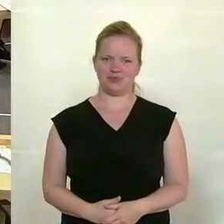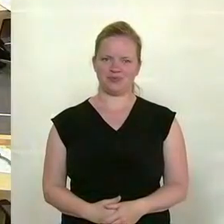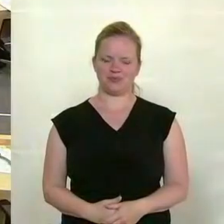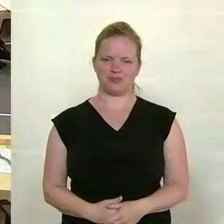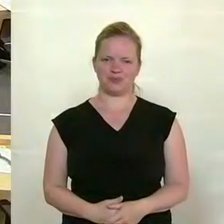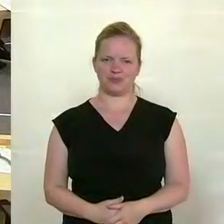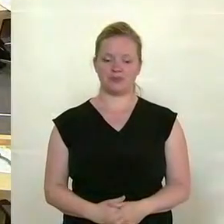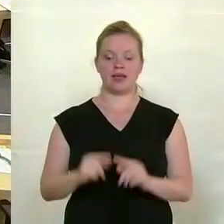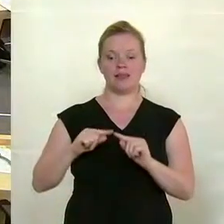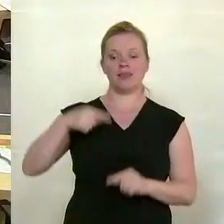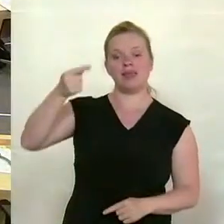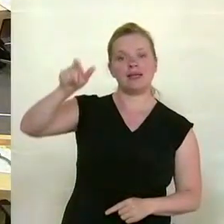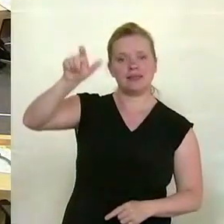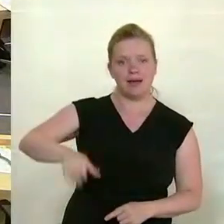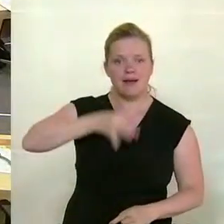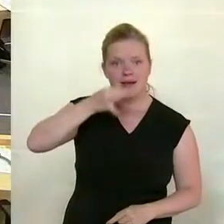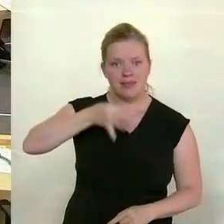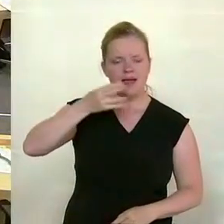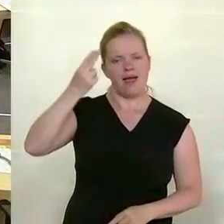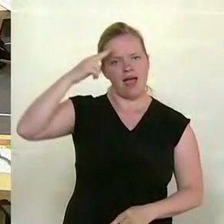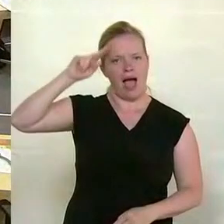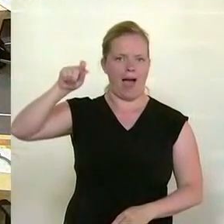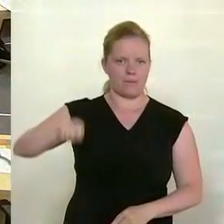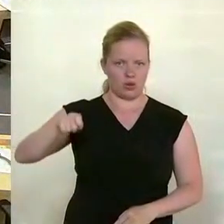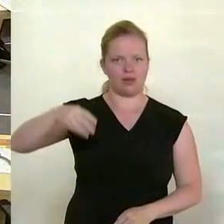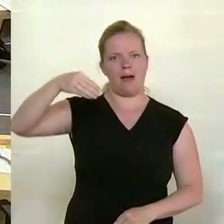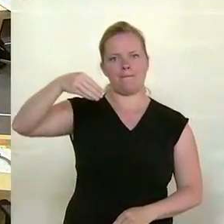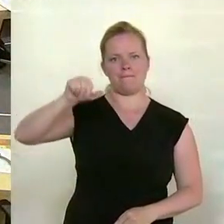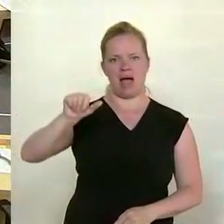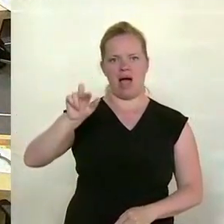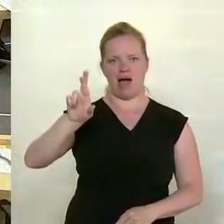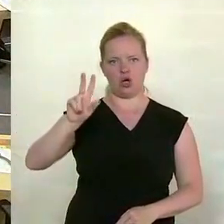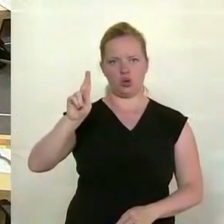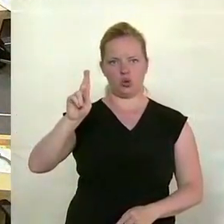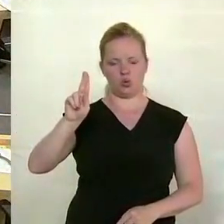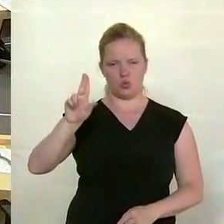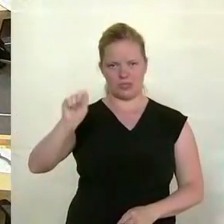Kritik an der Novelle der gesetzlichen Regelungen zur Verhinderung des Lohn- und Sozialdumpings kommt auch von den Freiheitlichen.